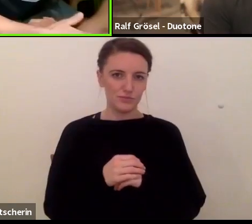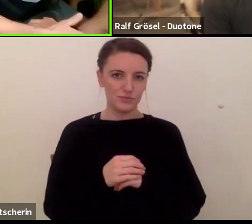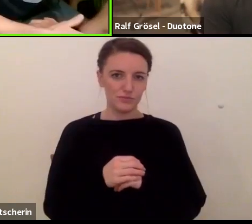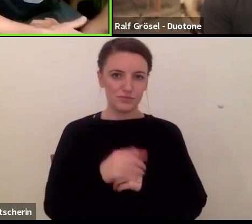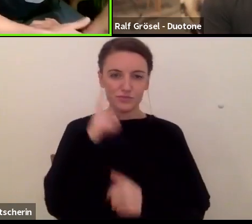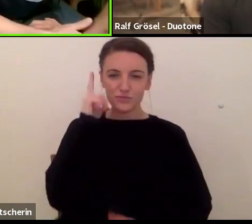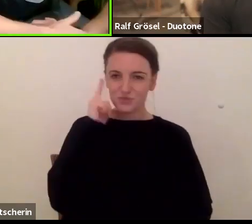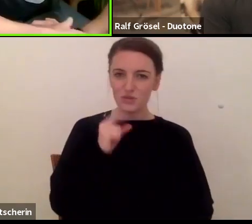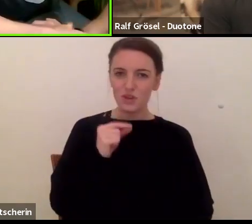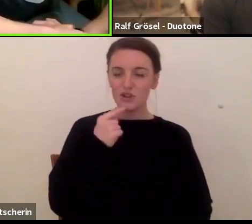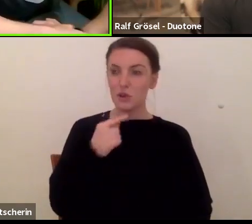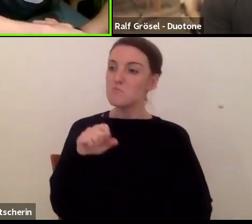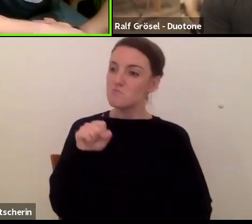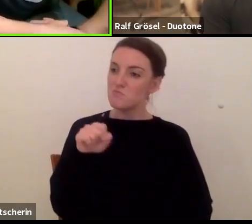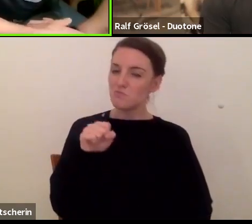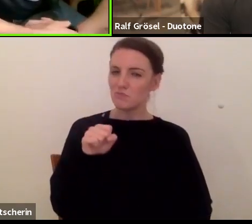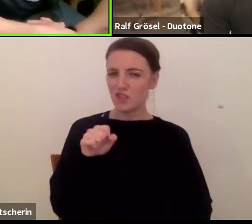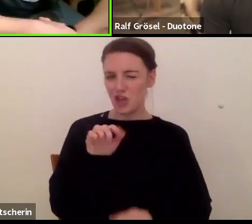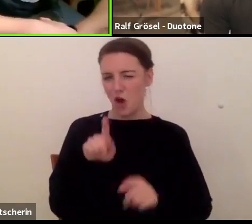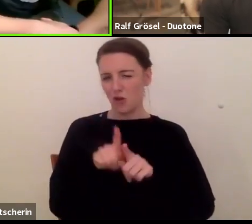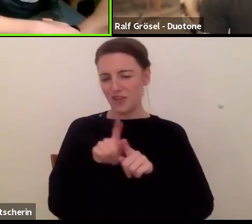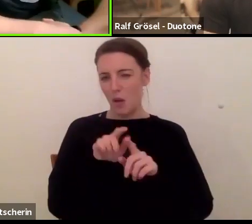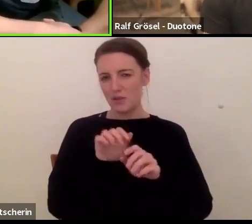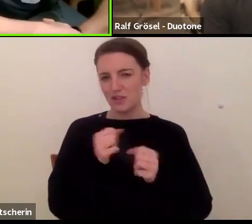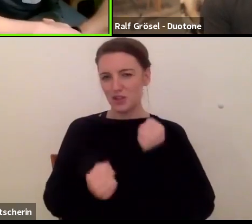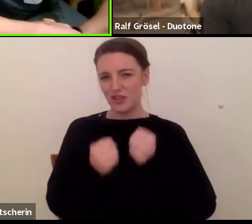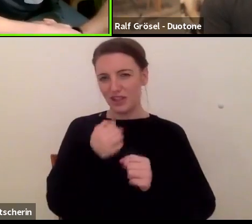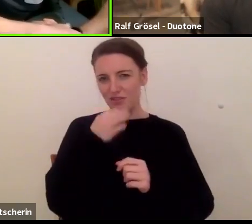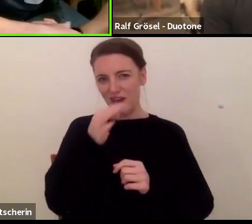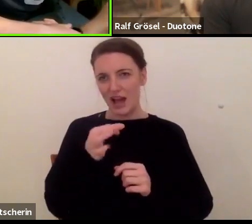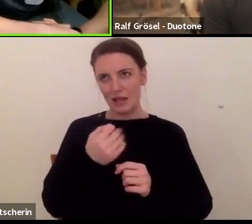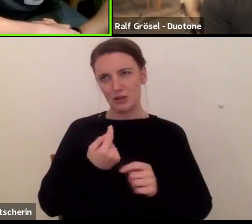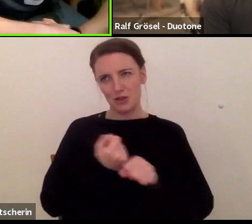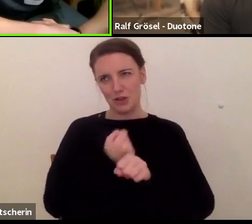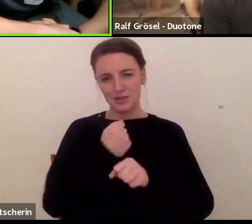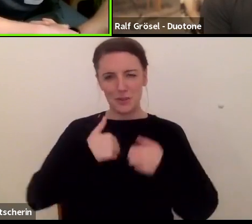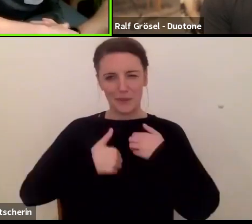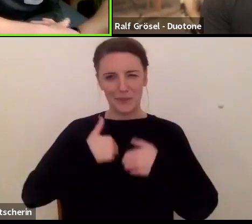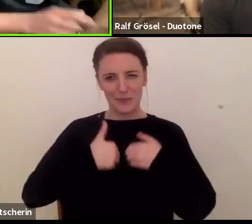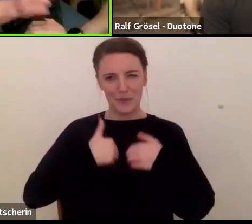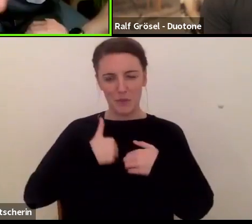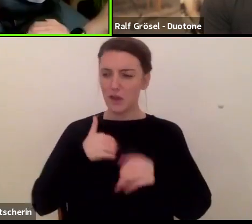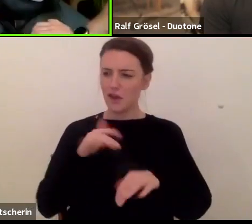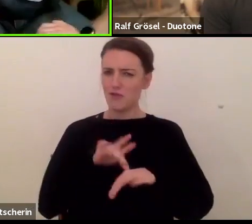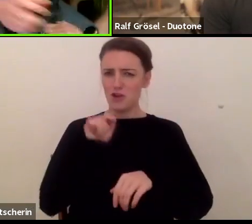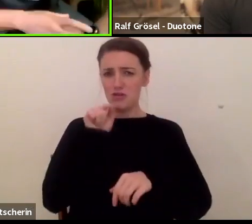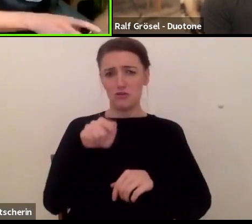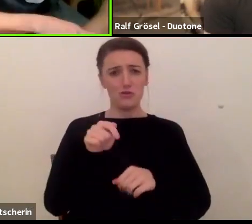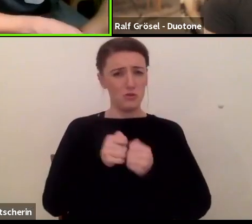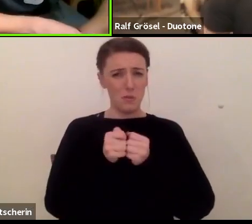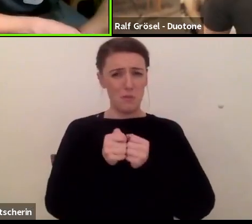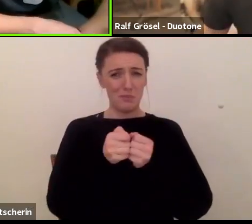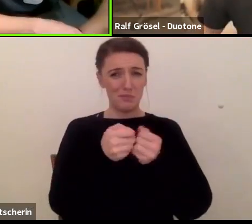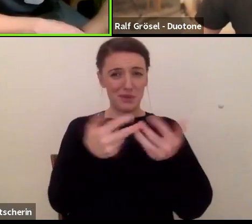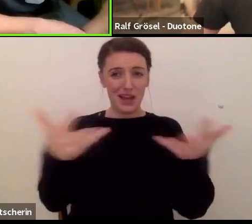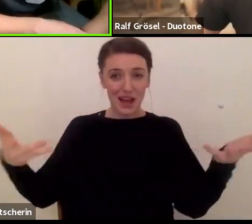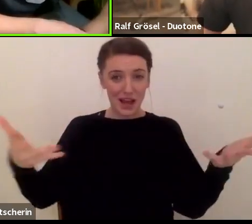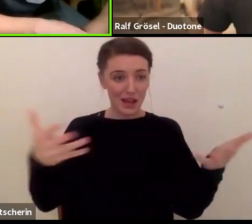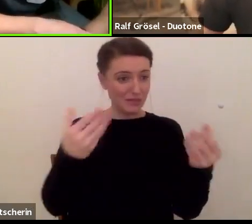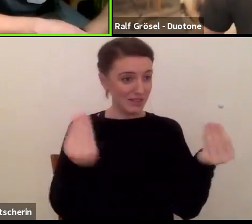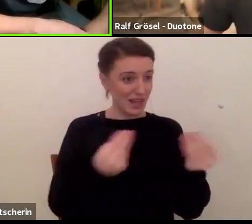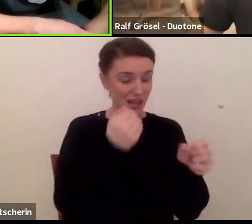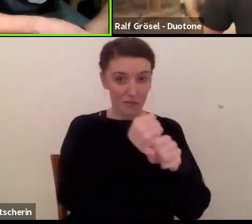glaube ich, eine bisschen eine schwierige Frage, die mich ein bisschen beschäftigt, weil du so ein, bei uns sagt man, Tausendsasser bist, so viele verschiedene Sachen machst.